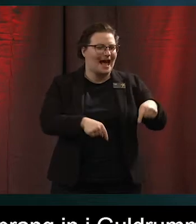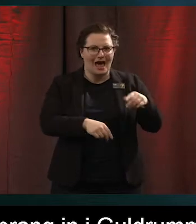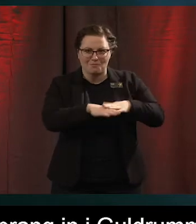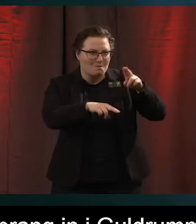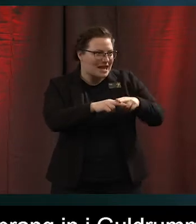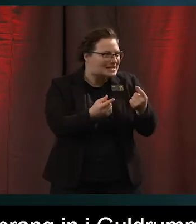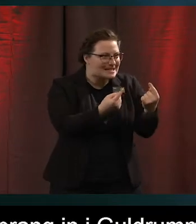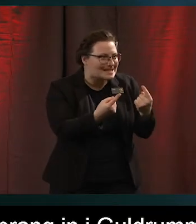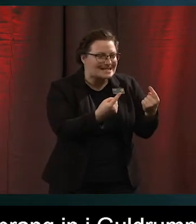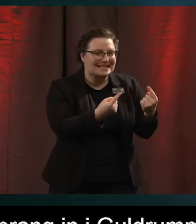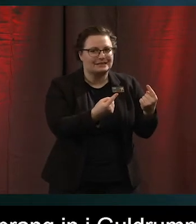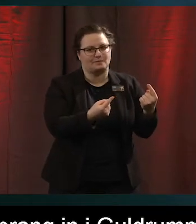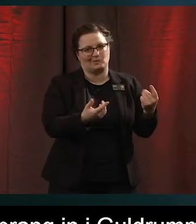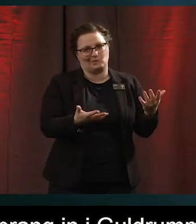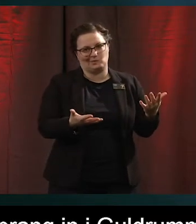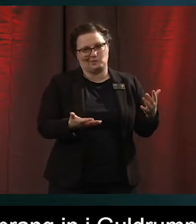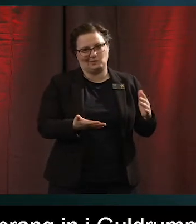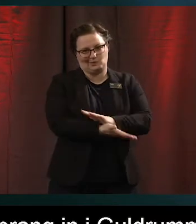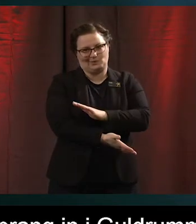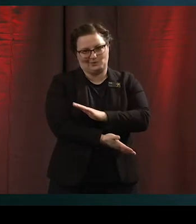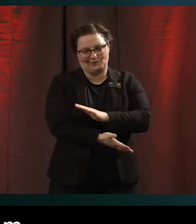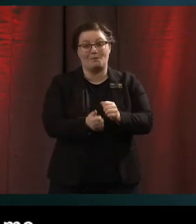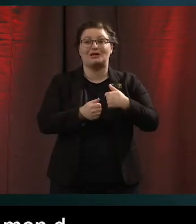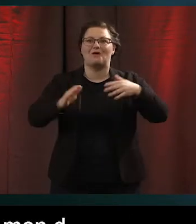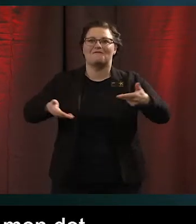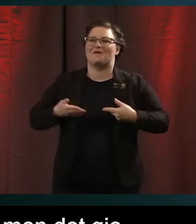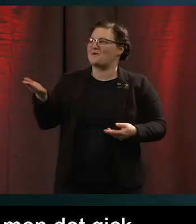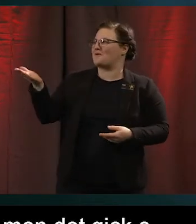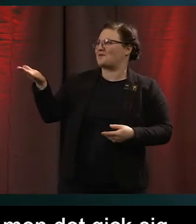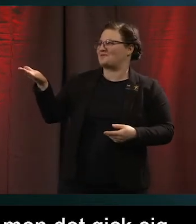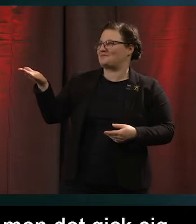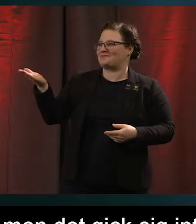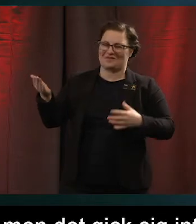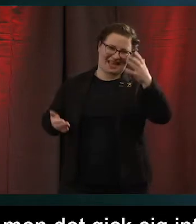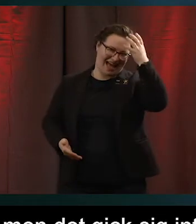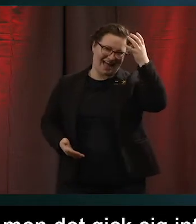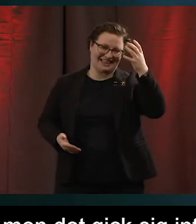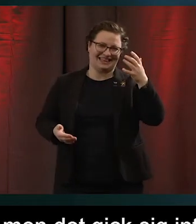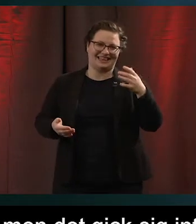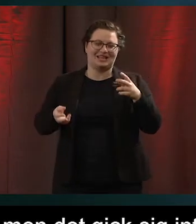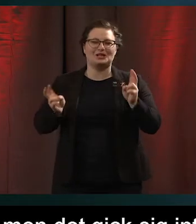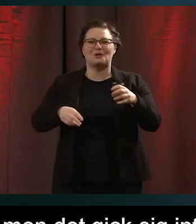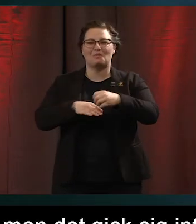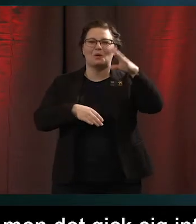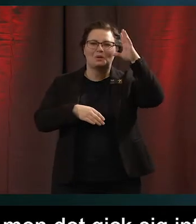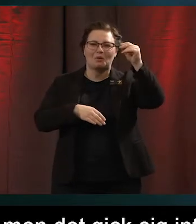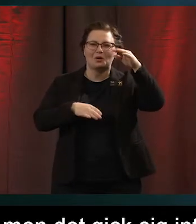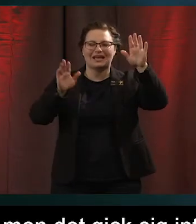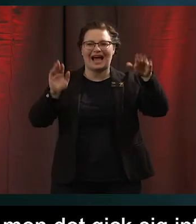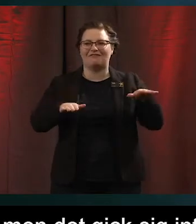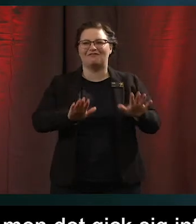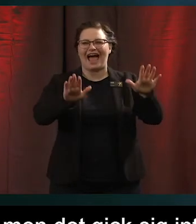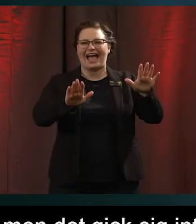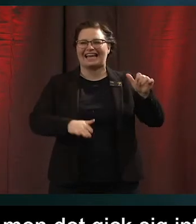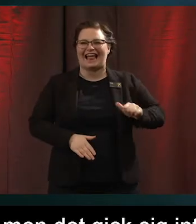på plats. Men det gick sig inte. Däremot så fick jag den här hatten som guldpojken i guldrummet har vägrat